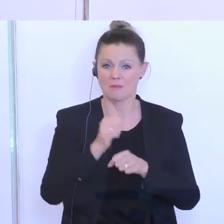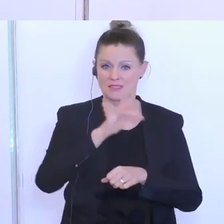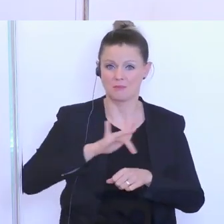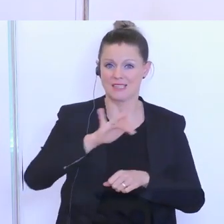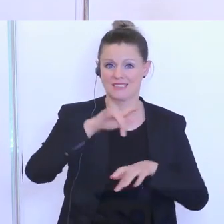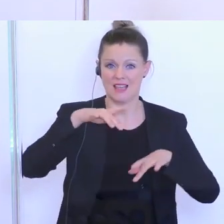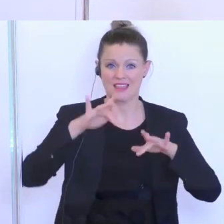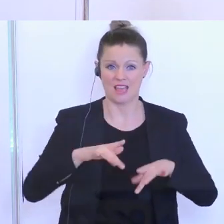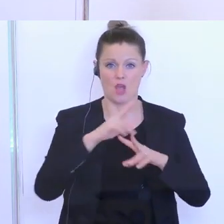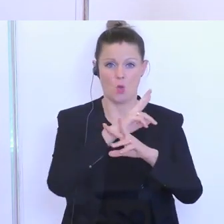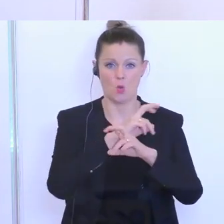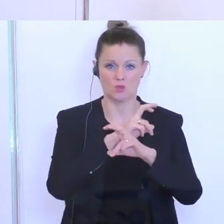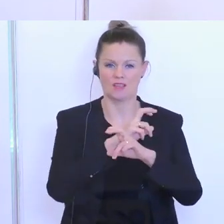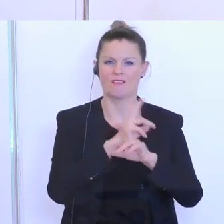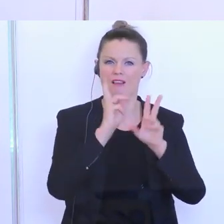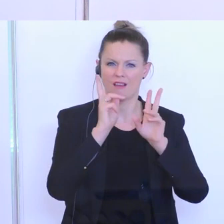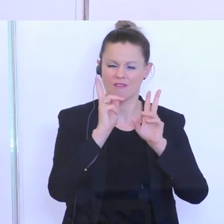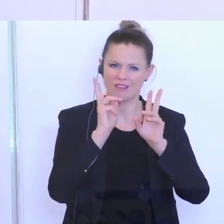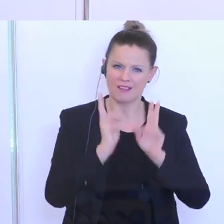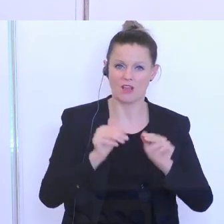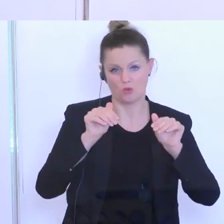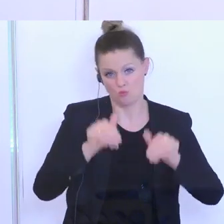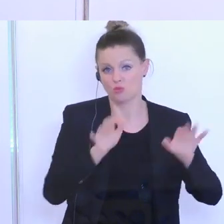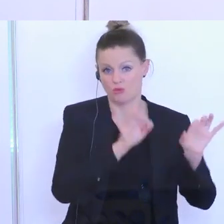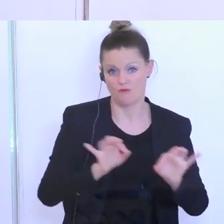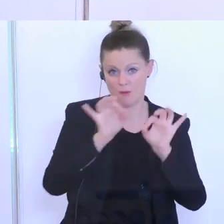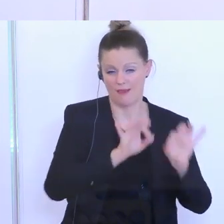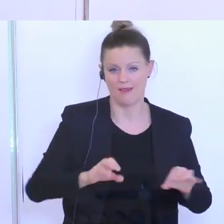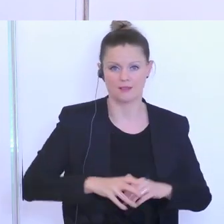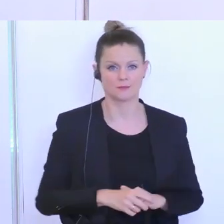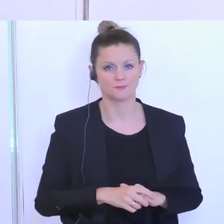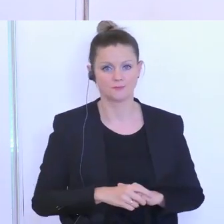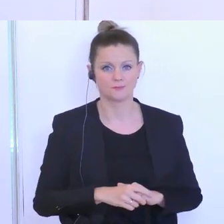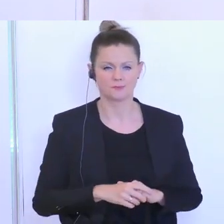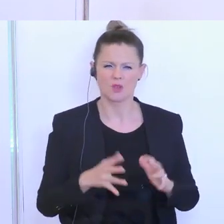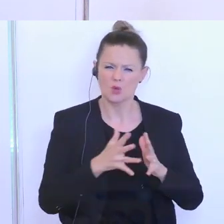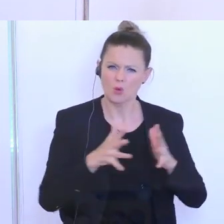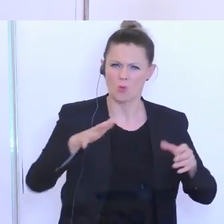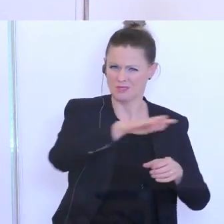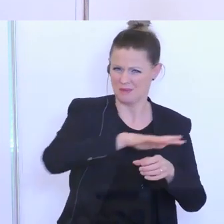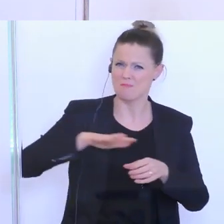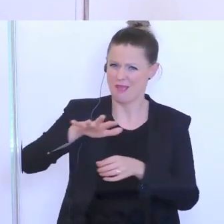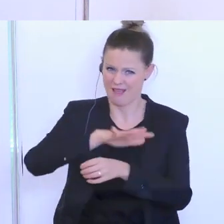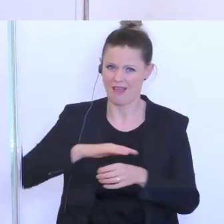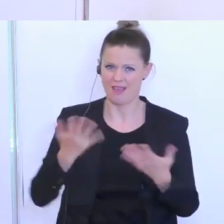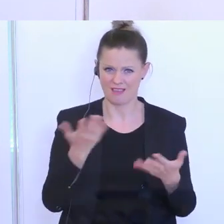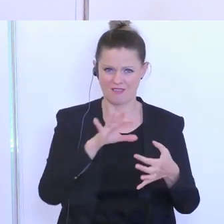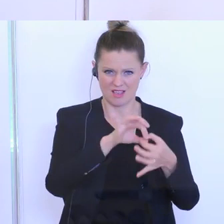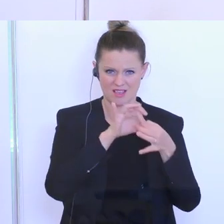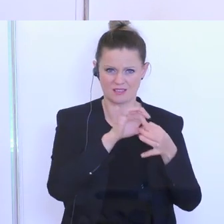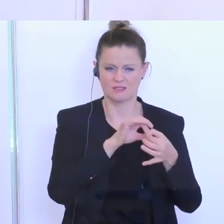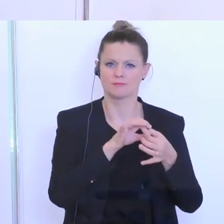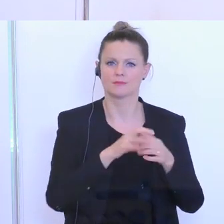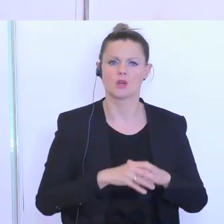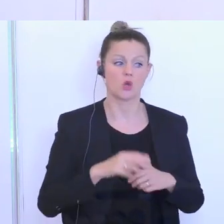entsprechend Vorkehrungen hier zu treffen. Was sind die großen Bereiche? Wir kommen jetzt zusammen